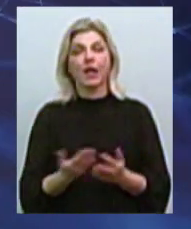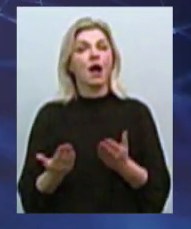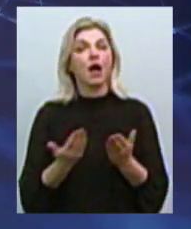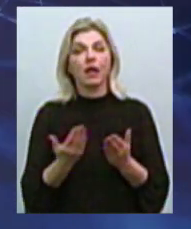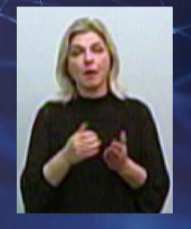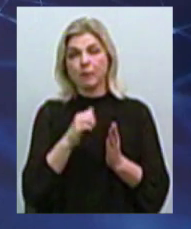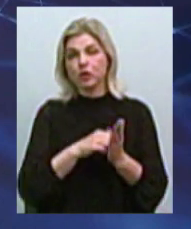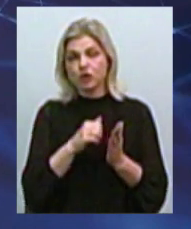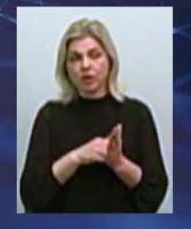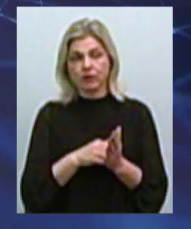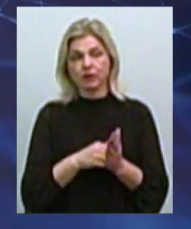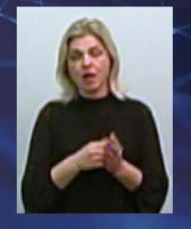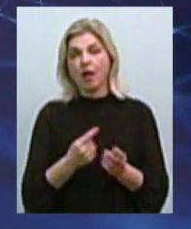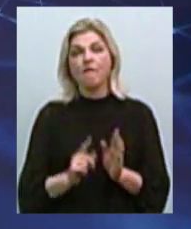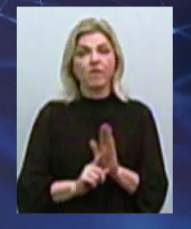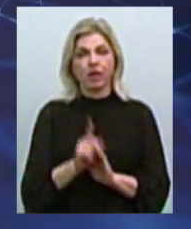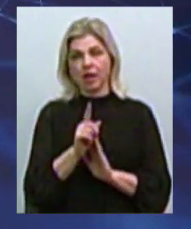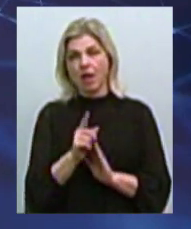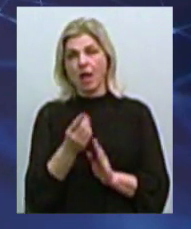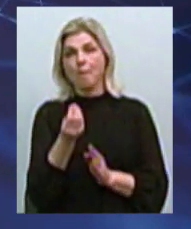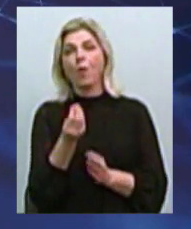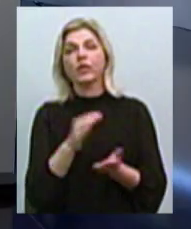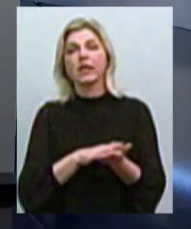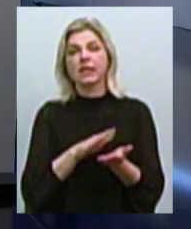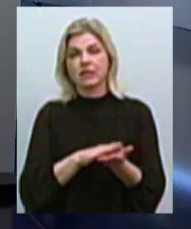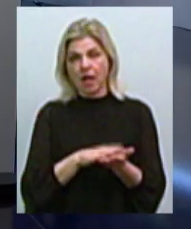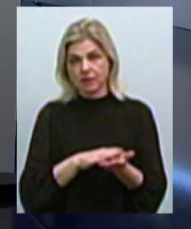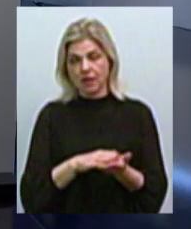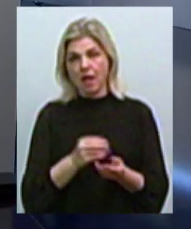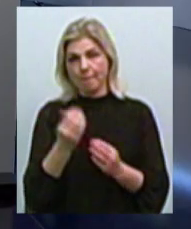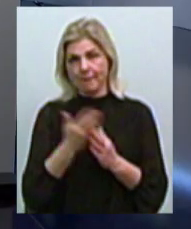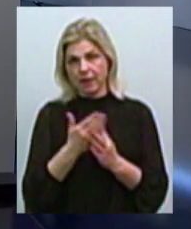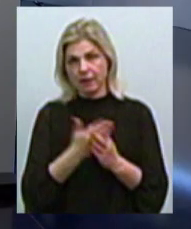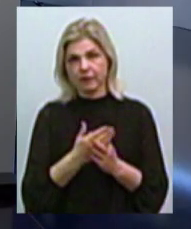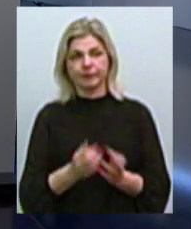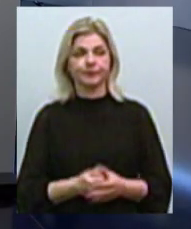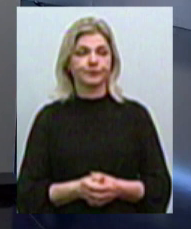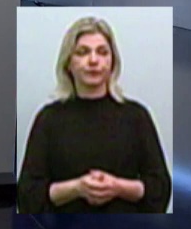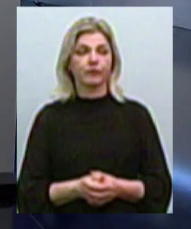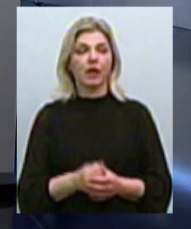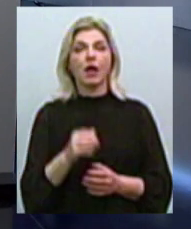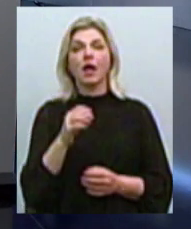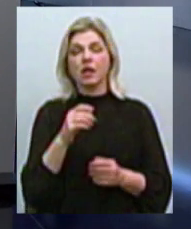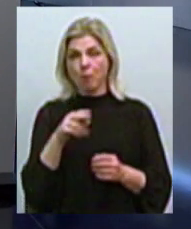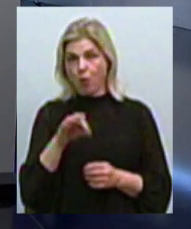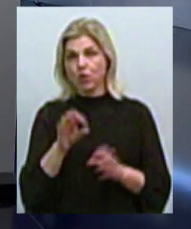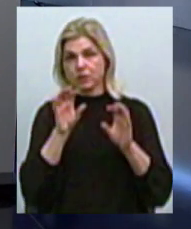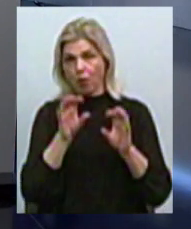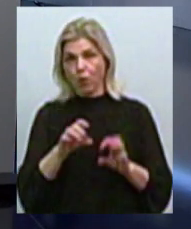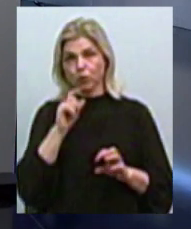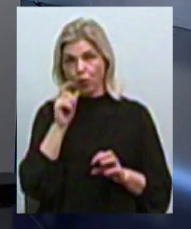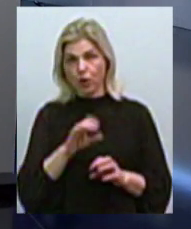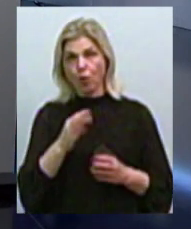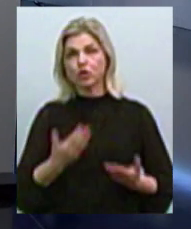причин ввели монетизацію пільг? Монетизація льгот підусмотрена законом України про житлово